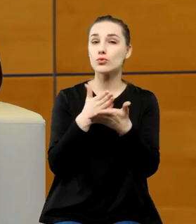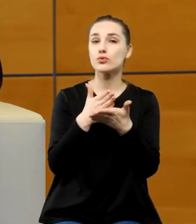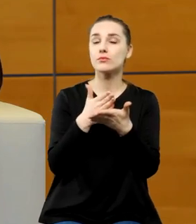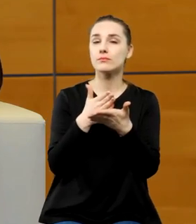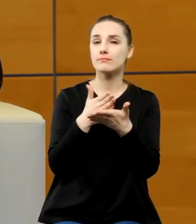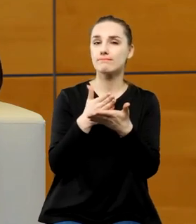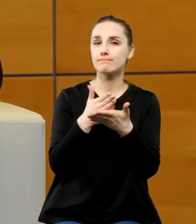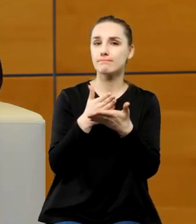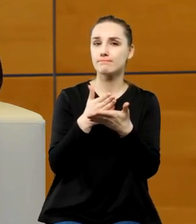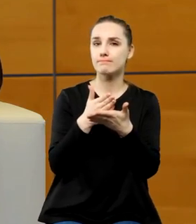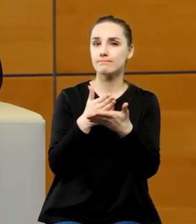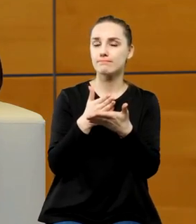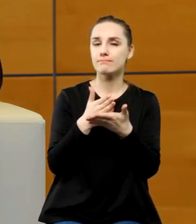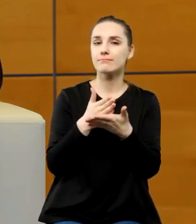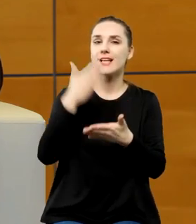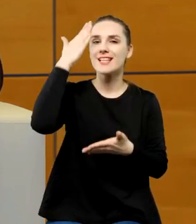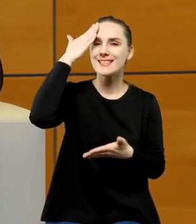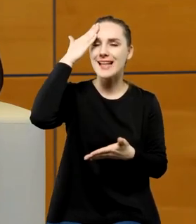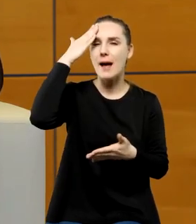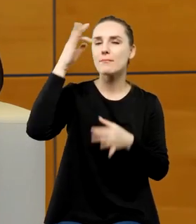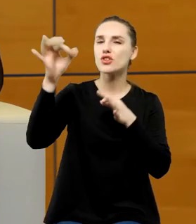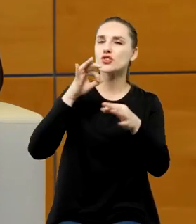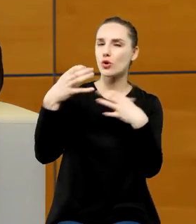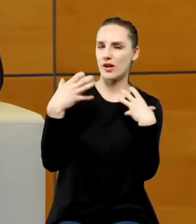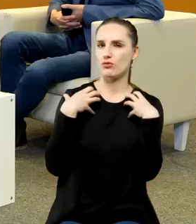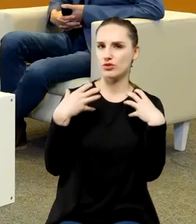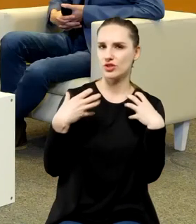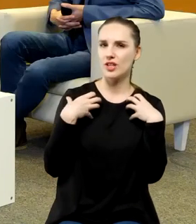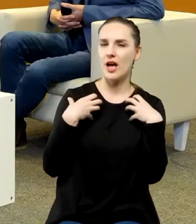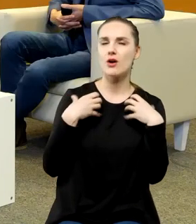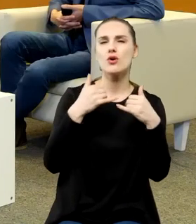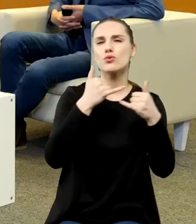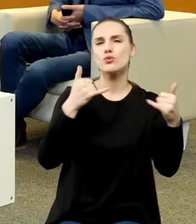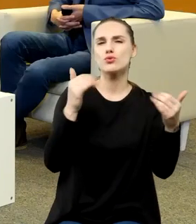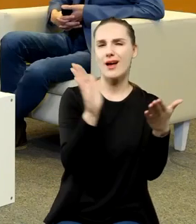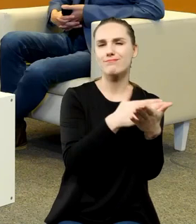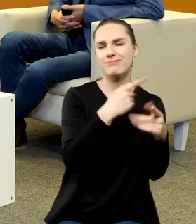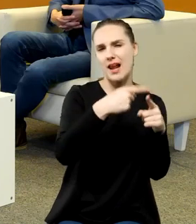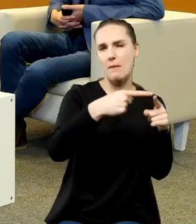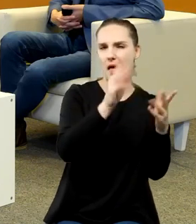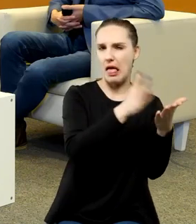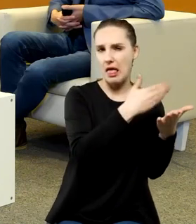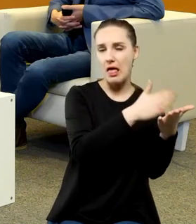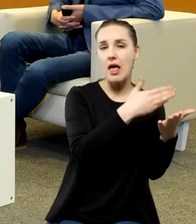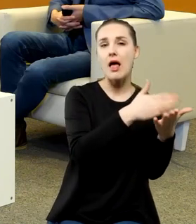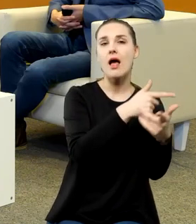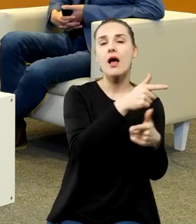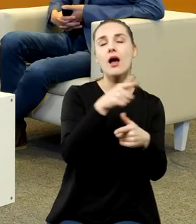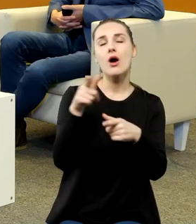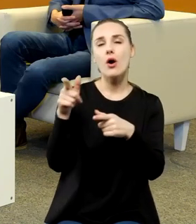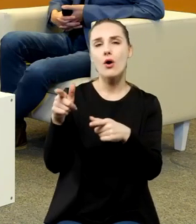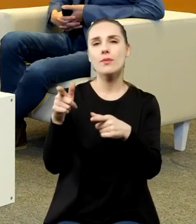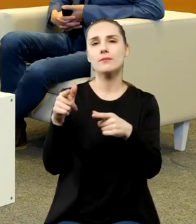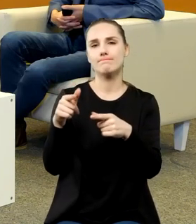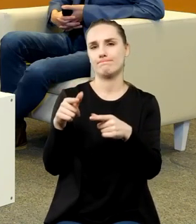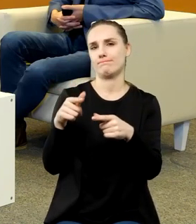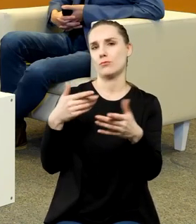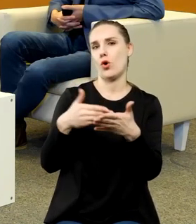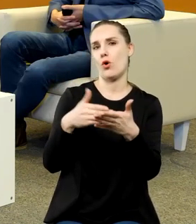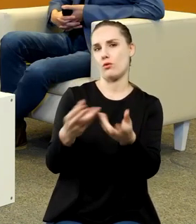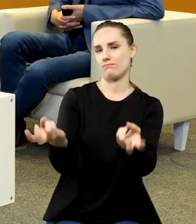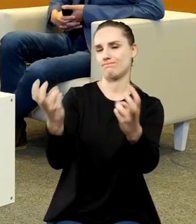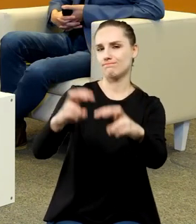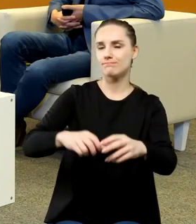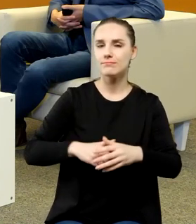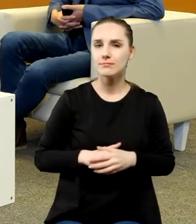znanej biografii pomijając różne inne szczegóły zostaje w ten sposób zbudowana.